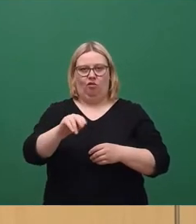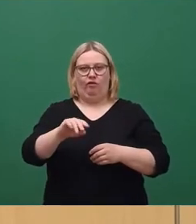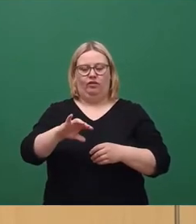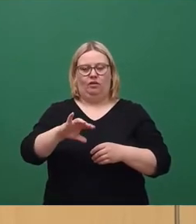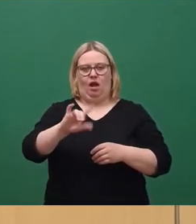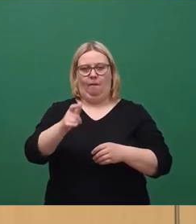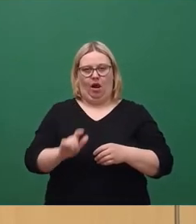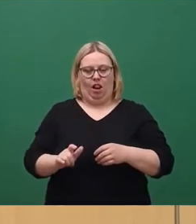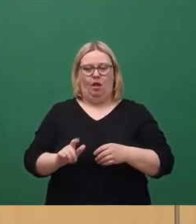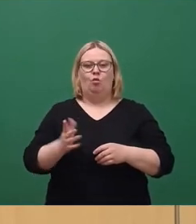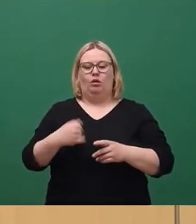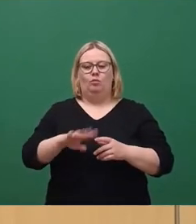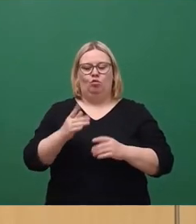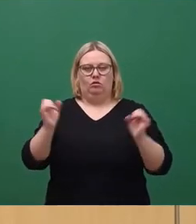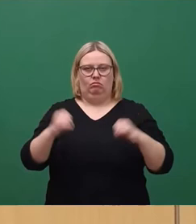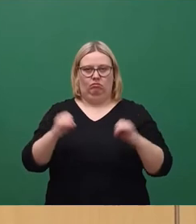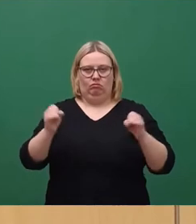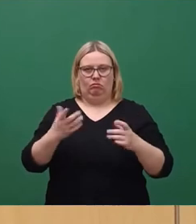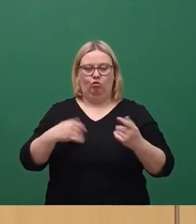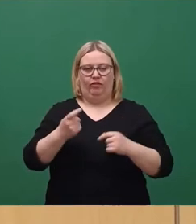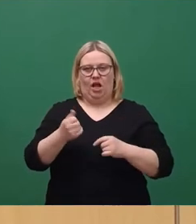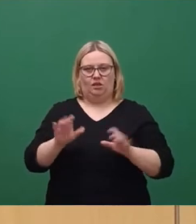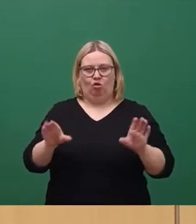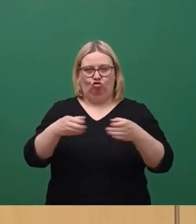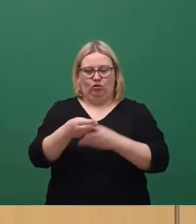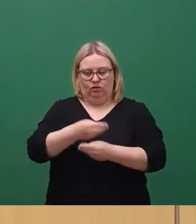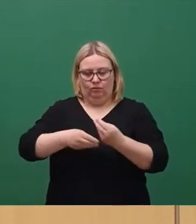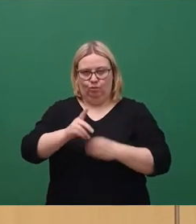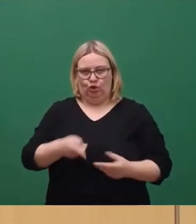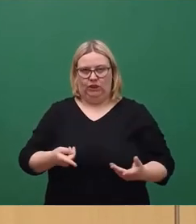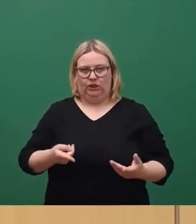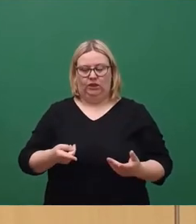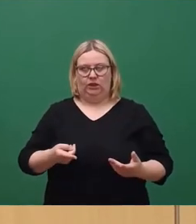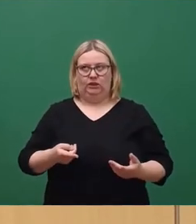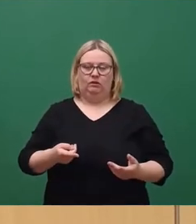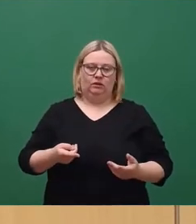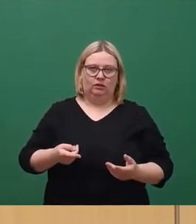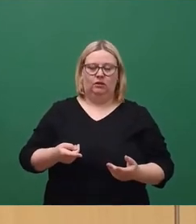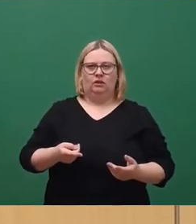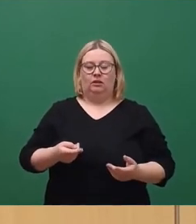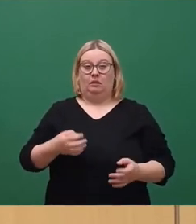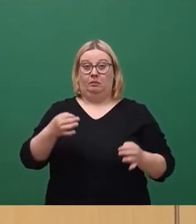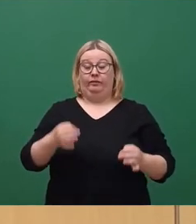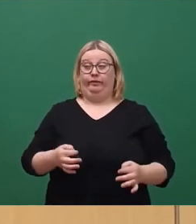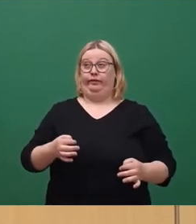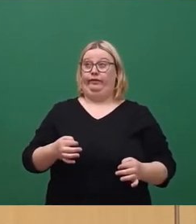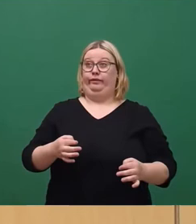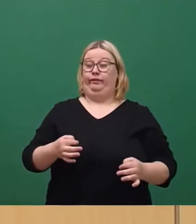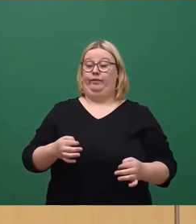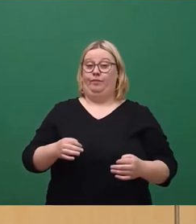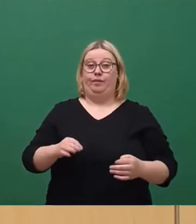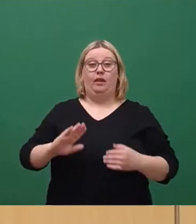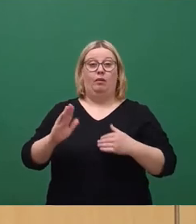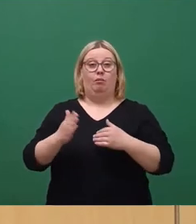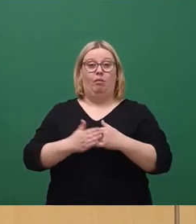die abschließende Befassung im Finanzausschuss an. Wir trauten dann alle unseren Ohren nicht, als der Beigeordnete für Finanzen